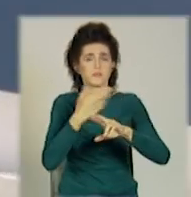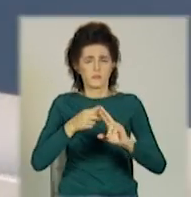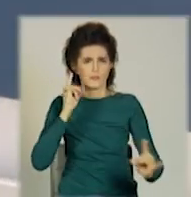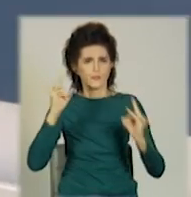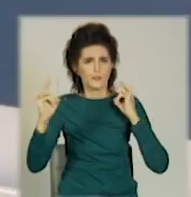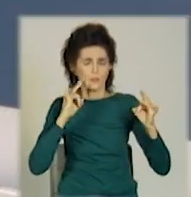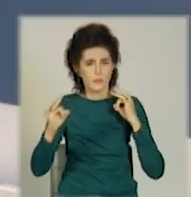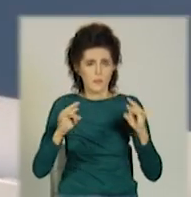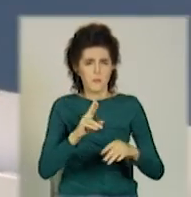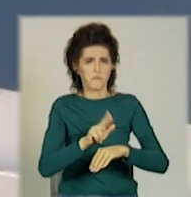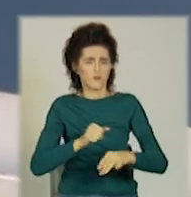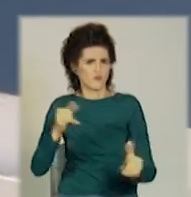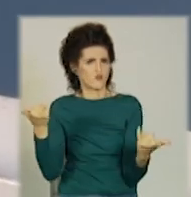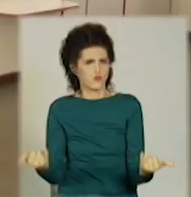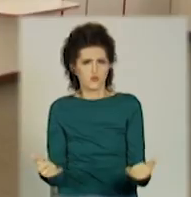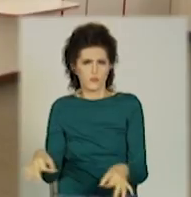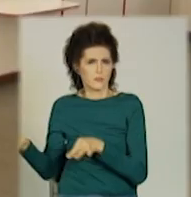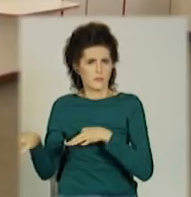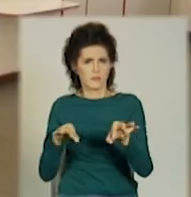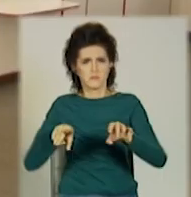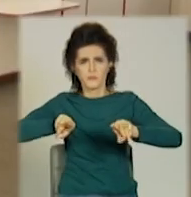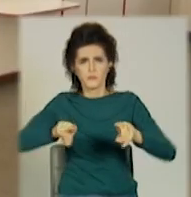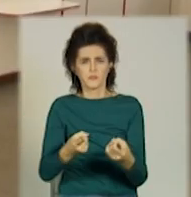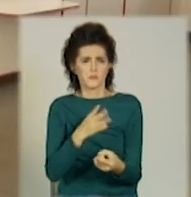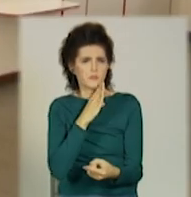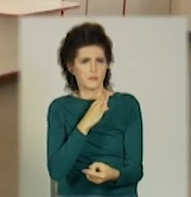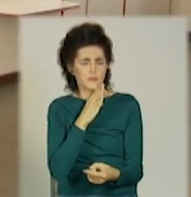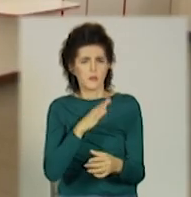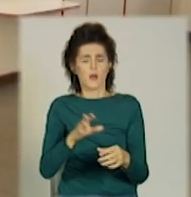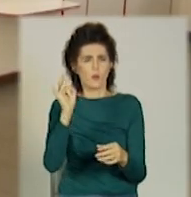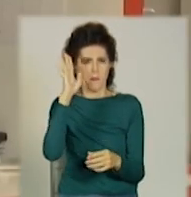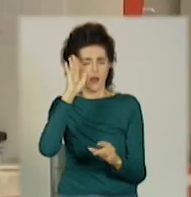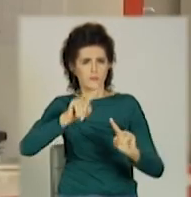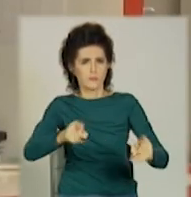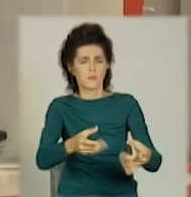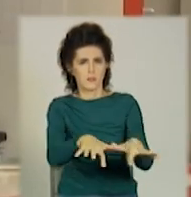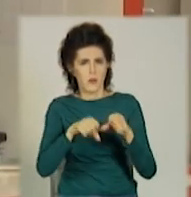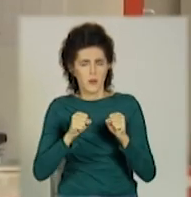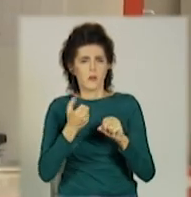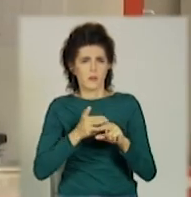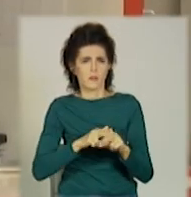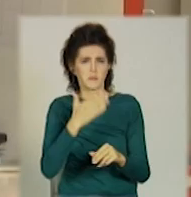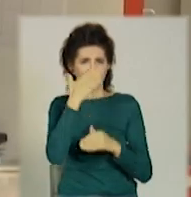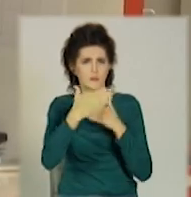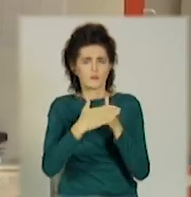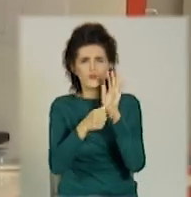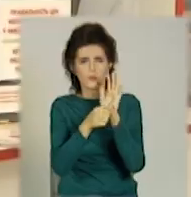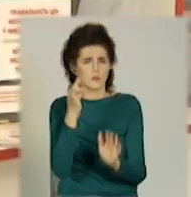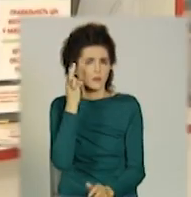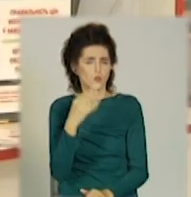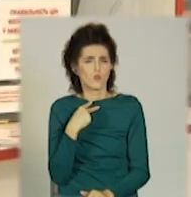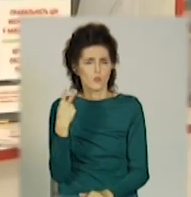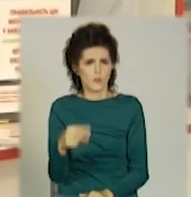сигналізація, поліцейські зловили чоловіка у старій частині міста. Затриманому загрожує до шести років